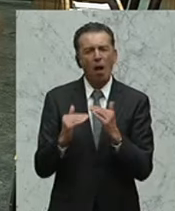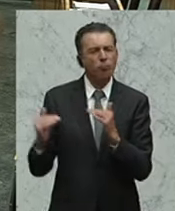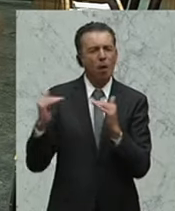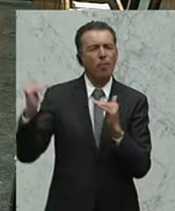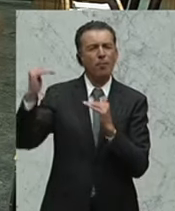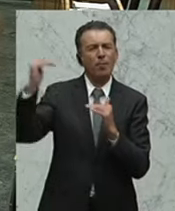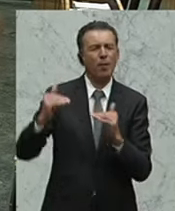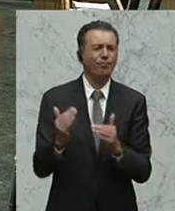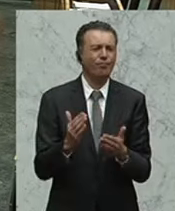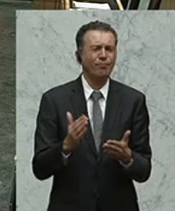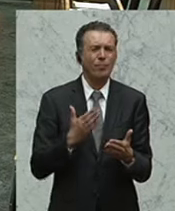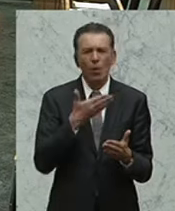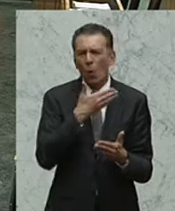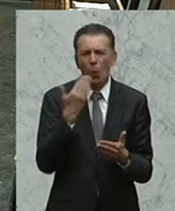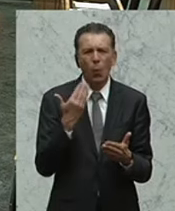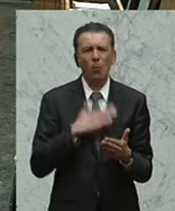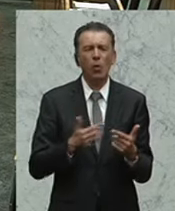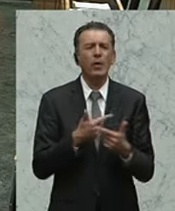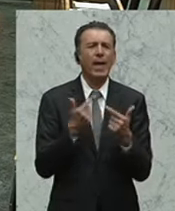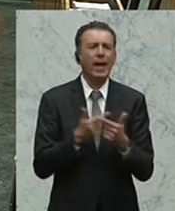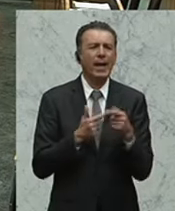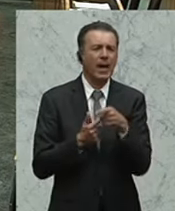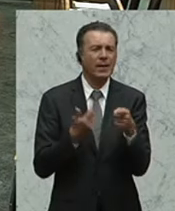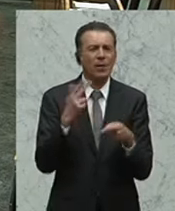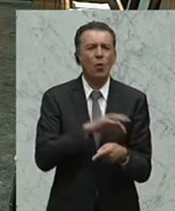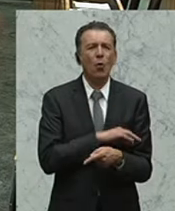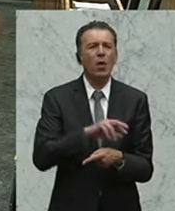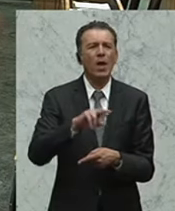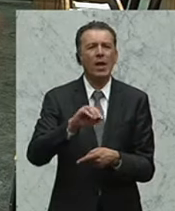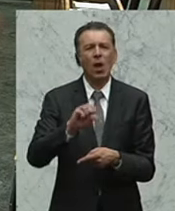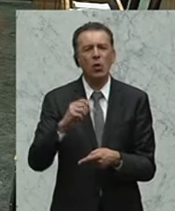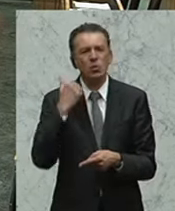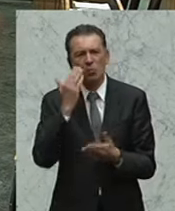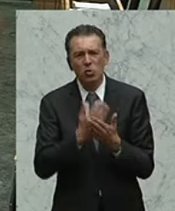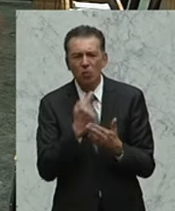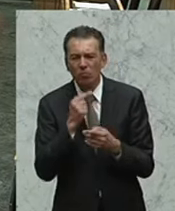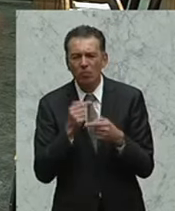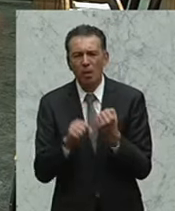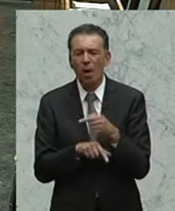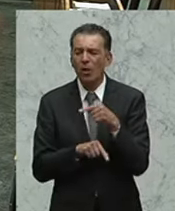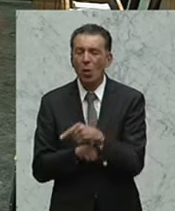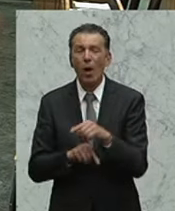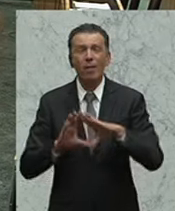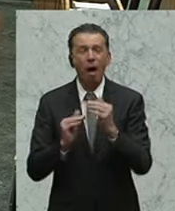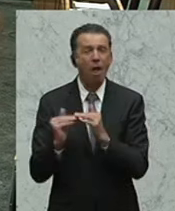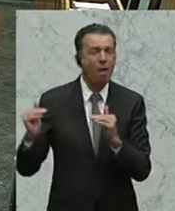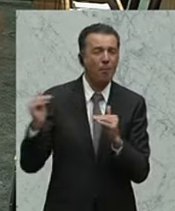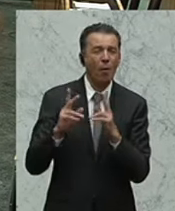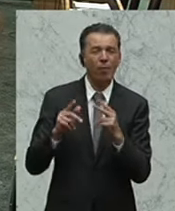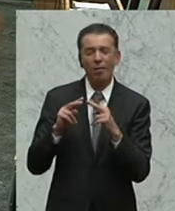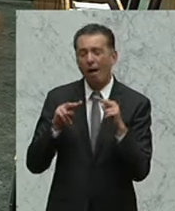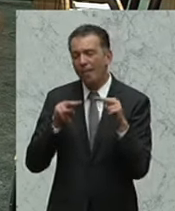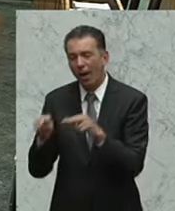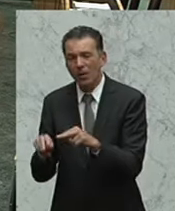im Vorfeld gemacht. Dort dürfen alle Ämter zugreifen. Das ist bei uns so nicht vorgesehen. Das steht so